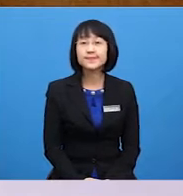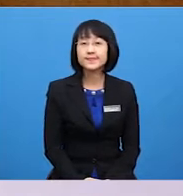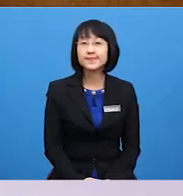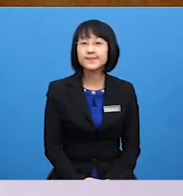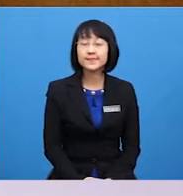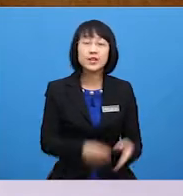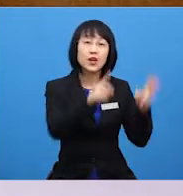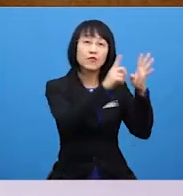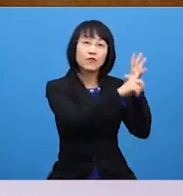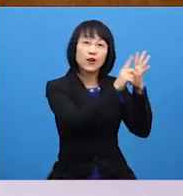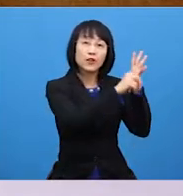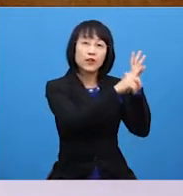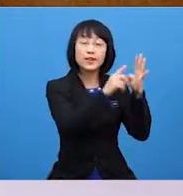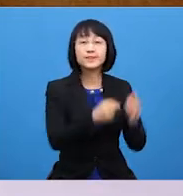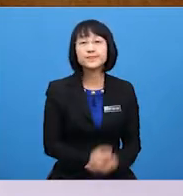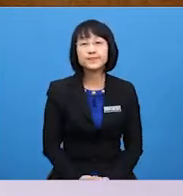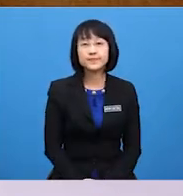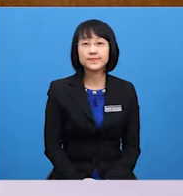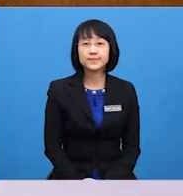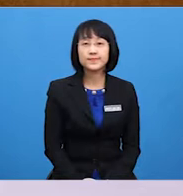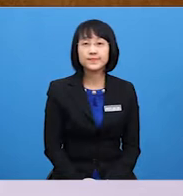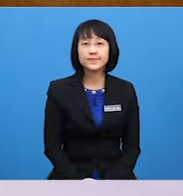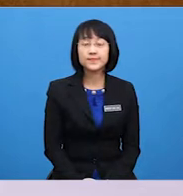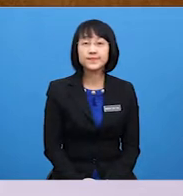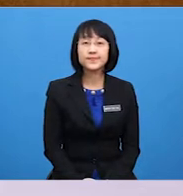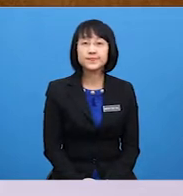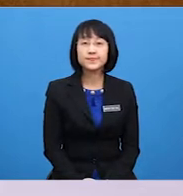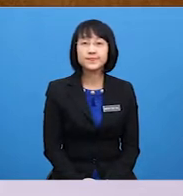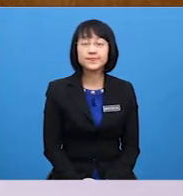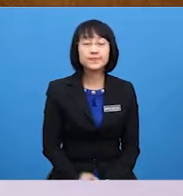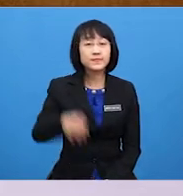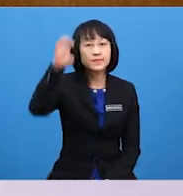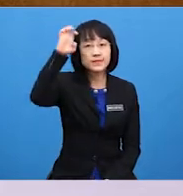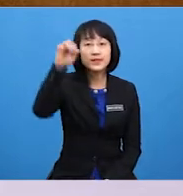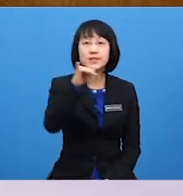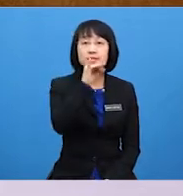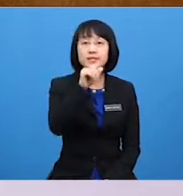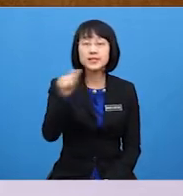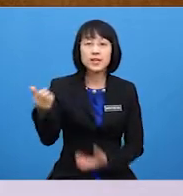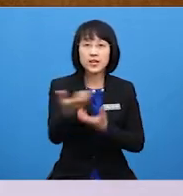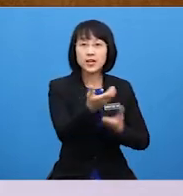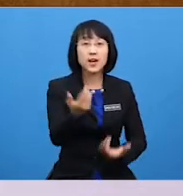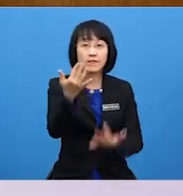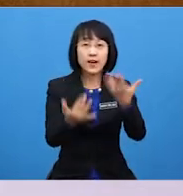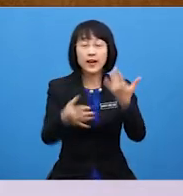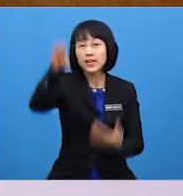Fourth question He is a fire fighter